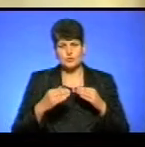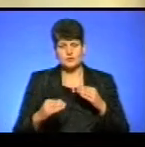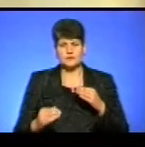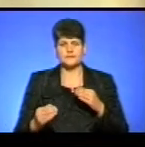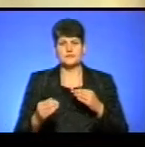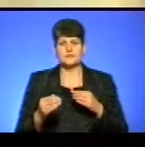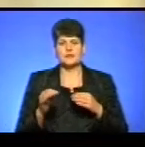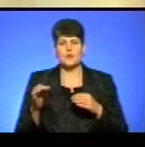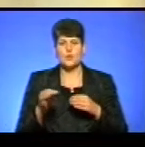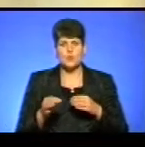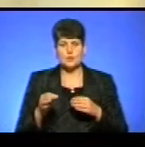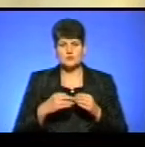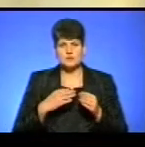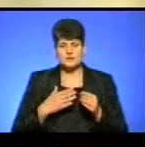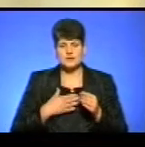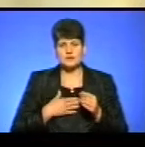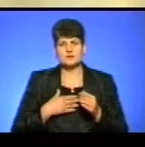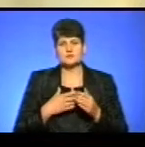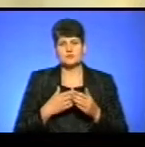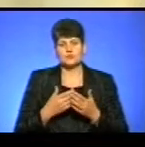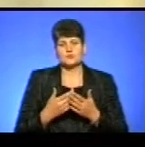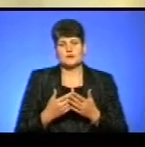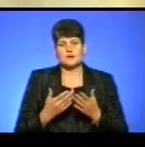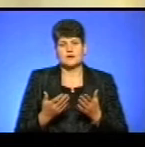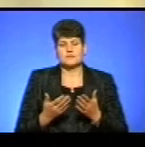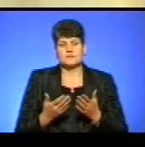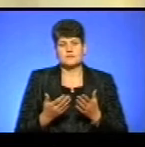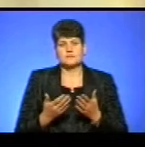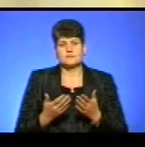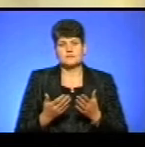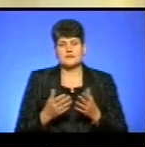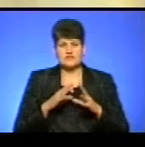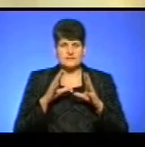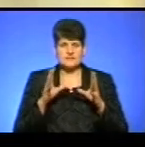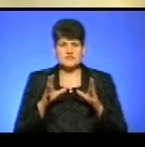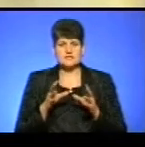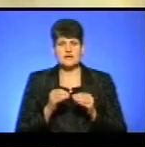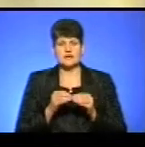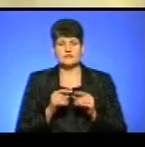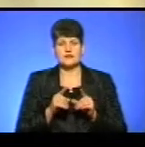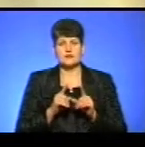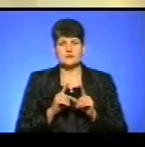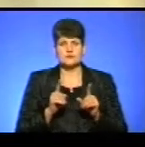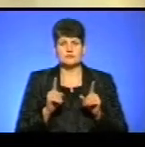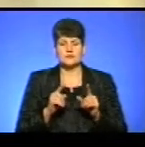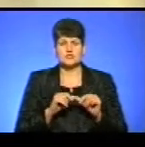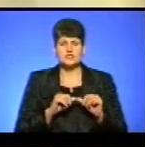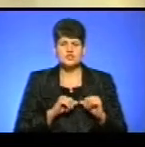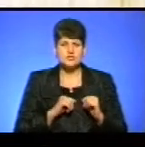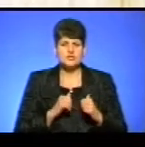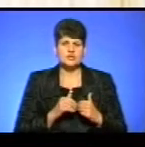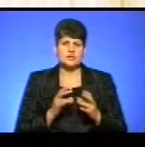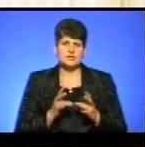і озеро наше, знаєте, і ось так взагалі вона особлює такі дуже щирі, ніжні